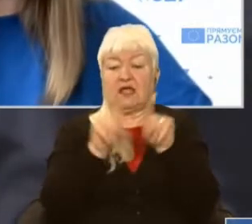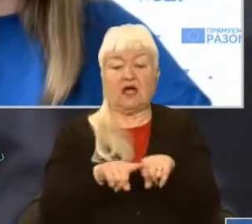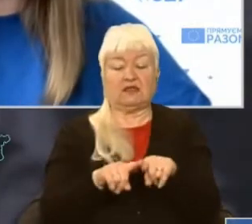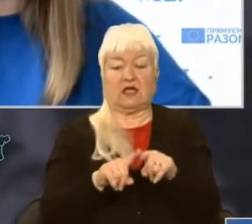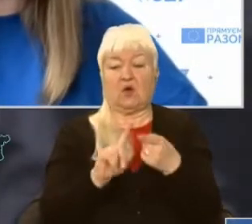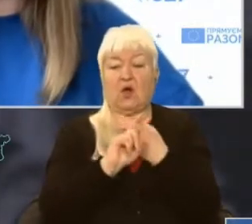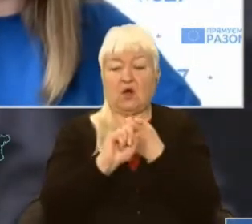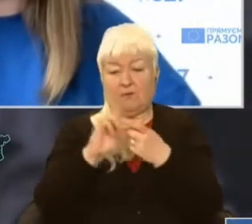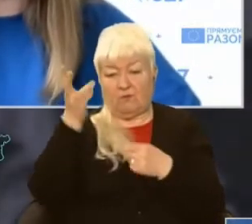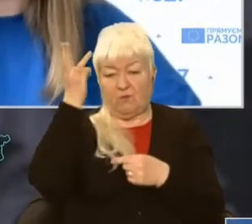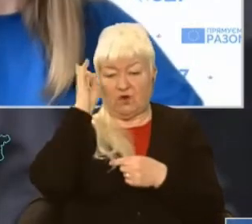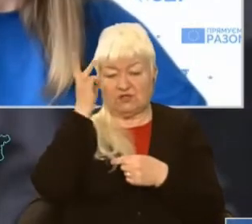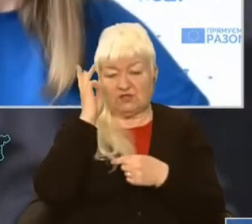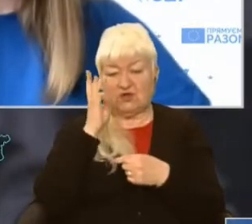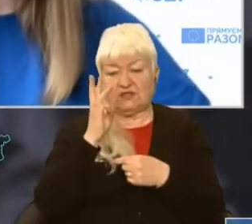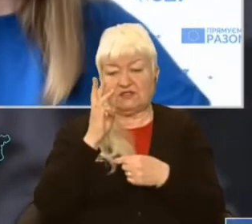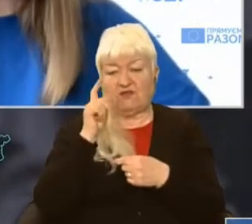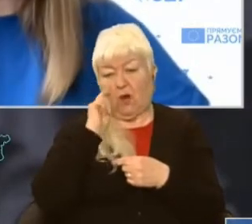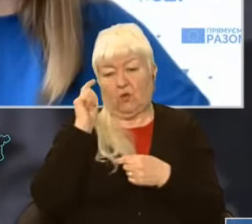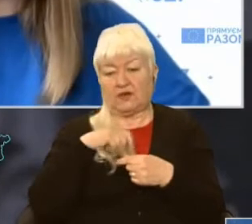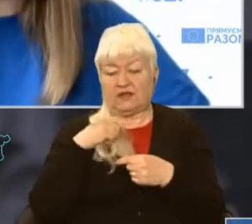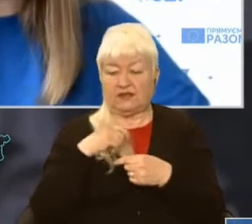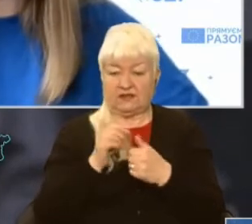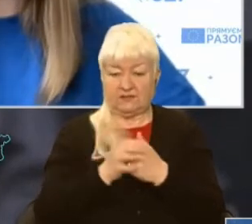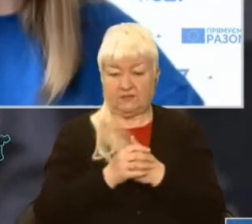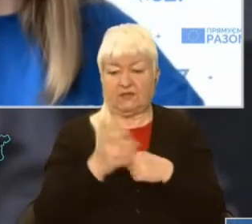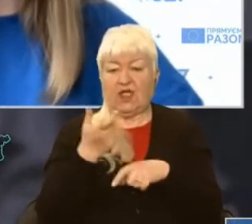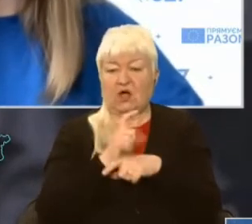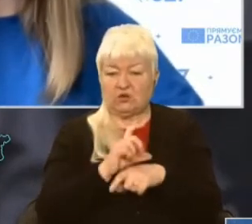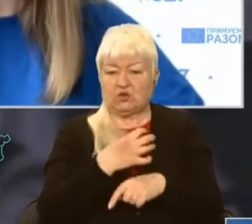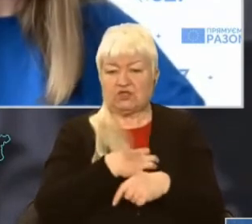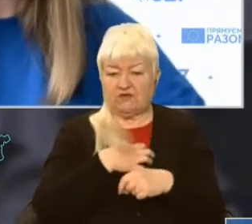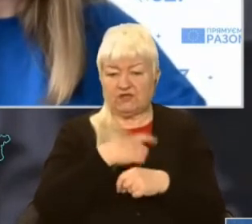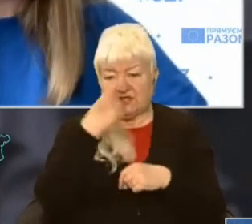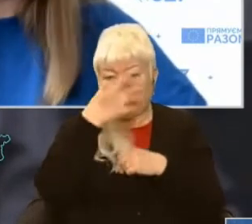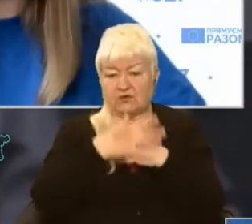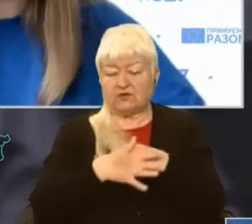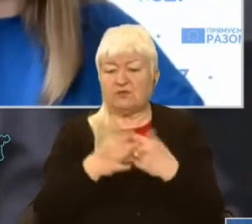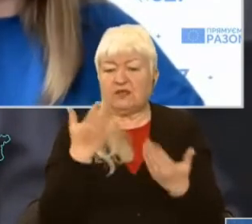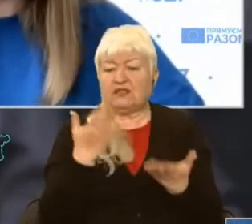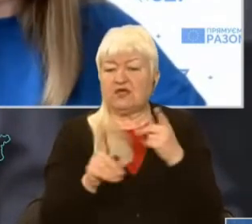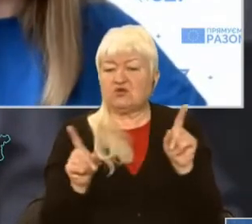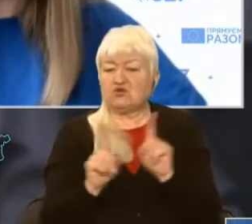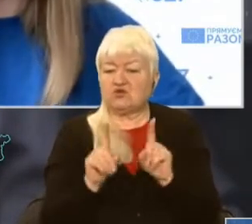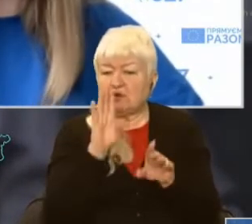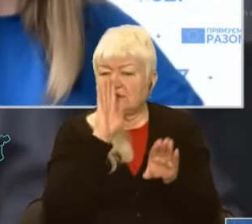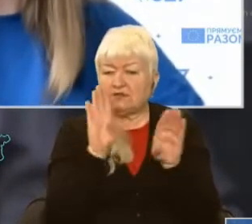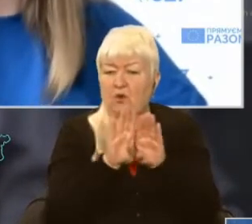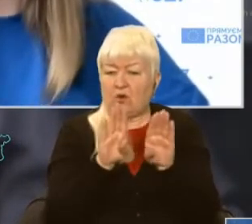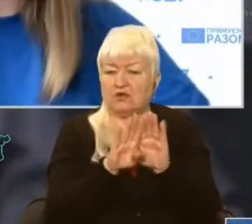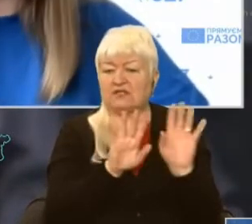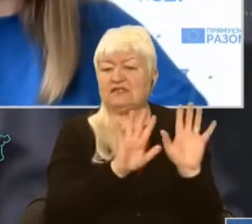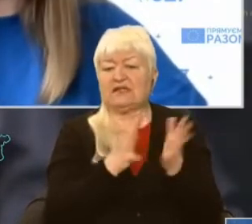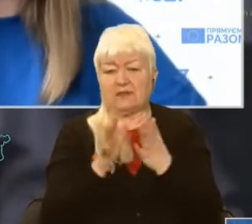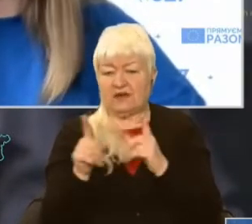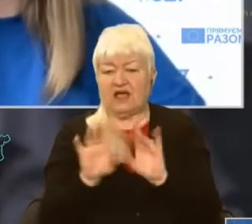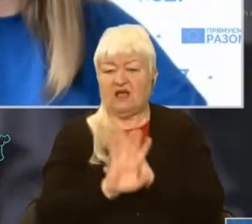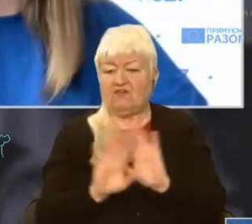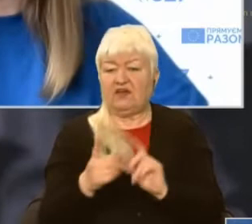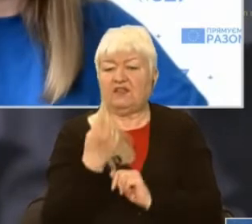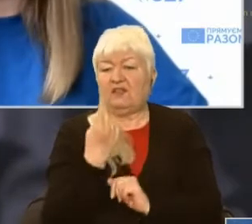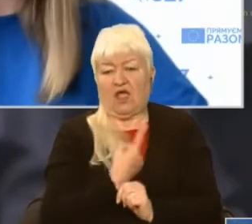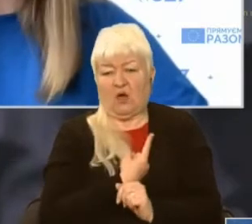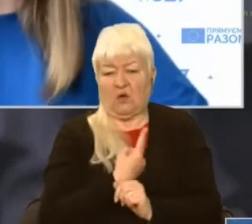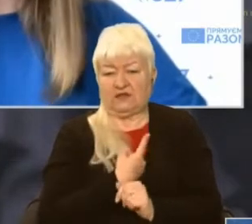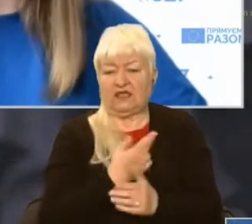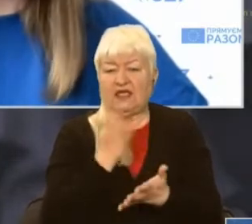контакти посольства і консульства України. Дуже важливо розуміти, що якщо щось схоже трапляється, ви не є одні.